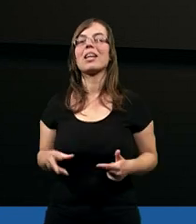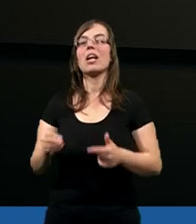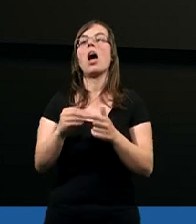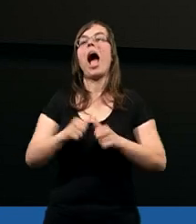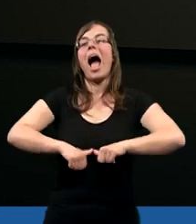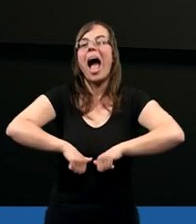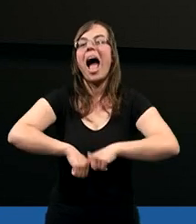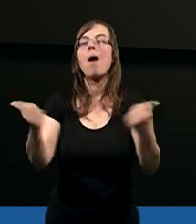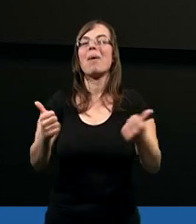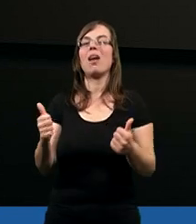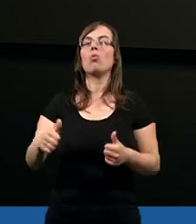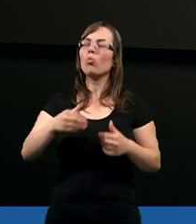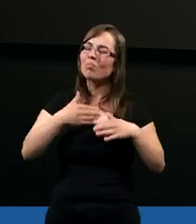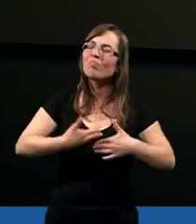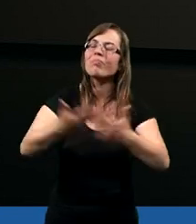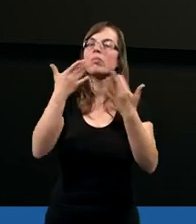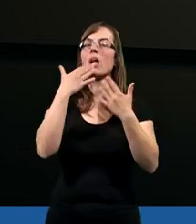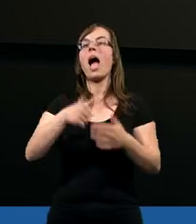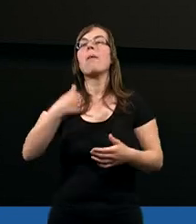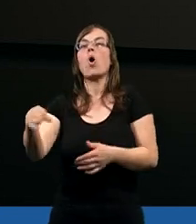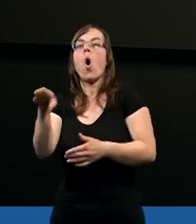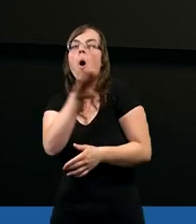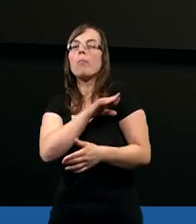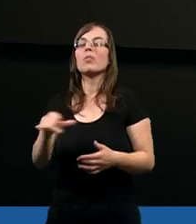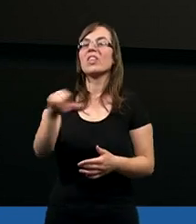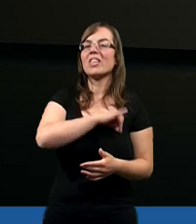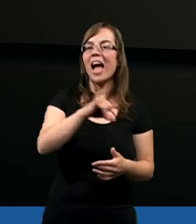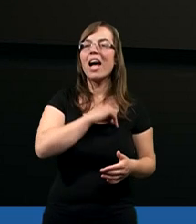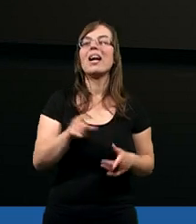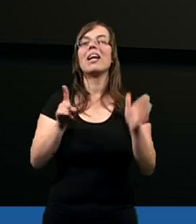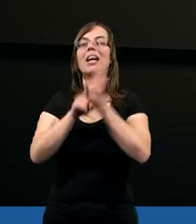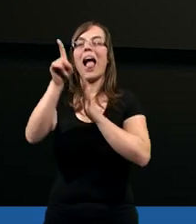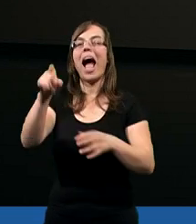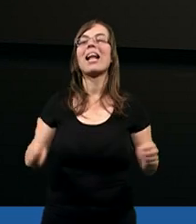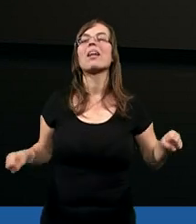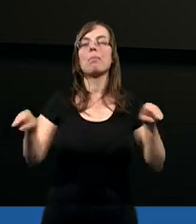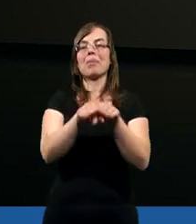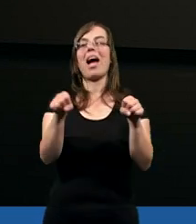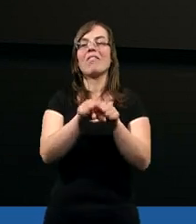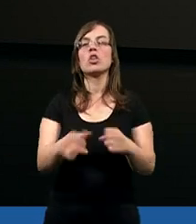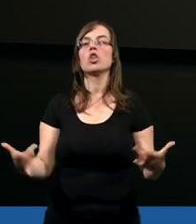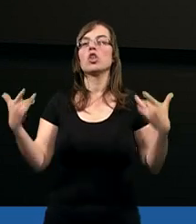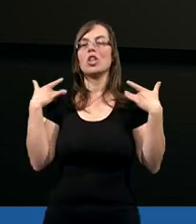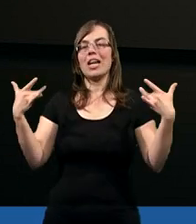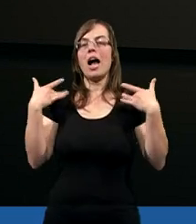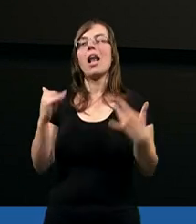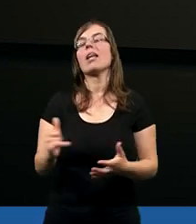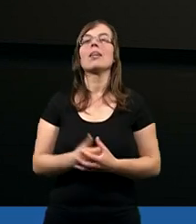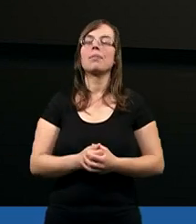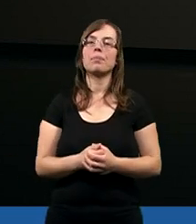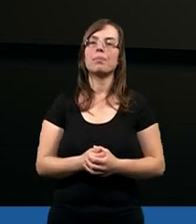apeluje, abyśmy obumarłszy grzechom, dla sprawiedliwości